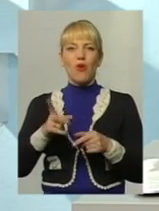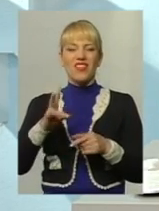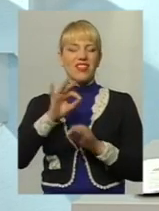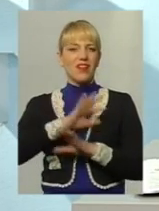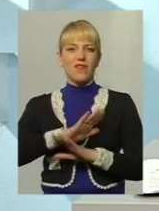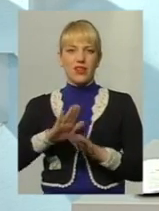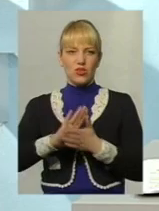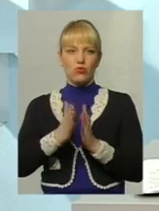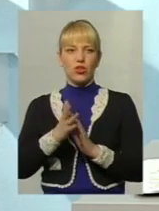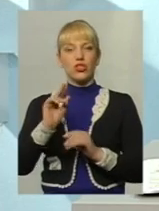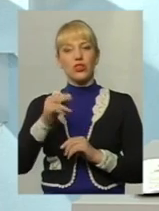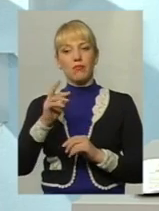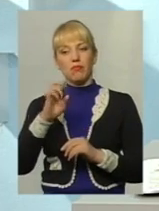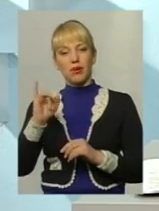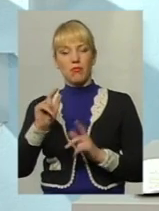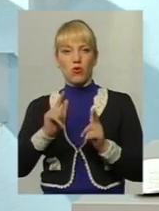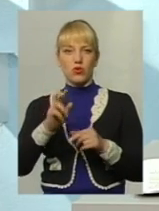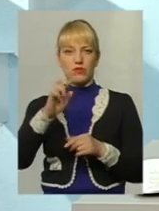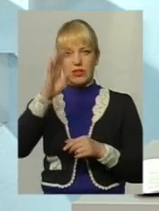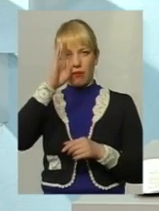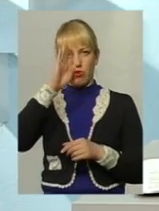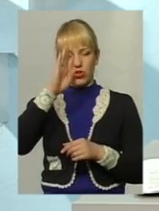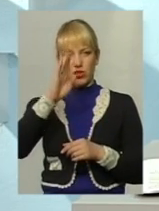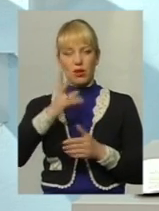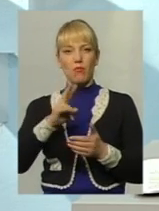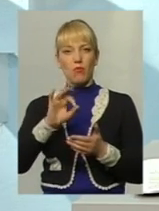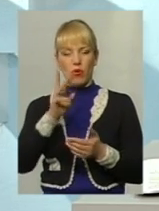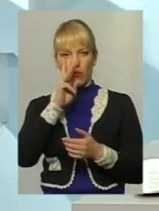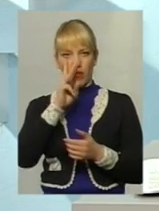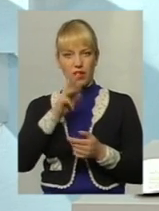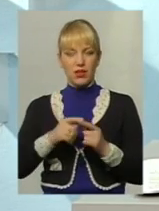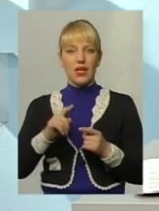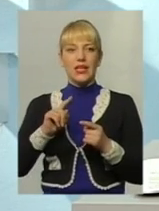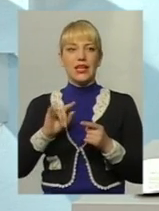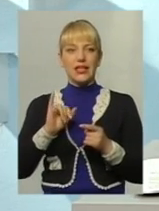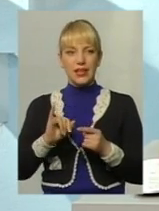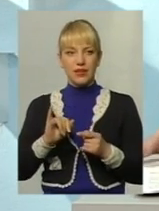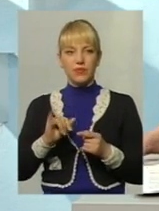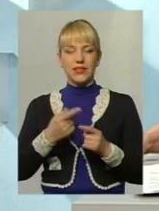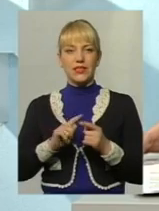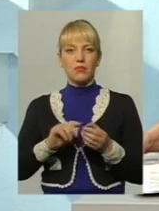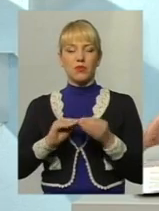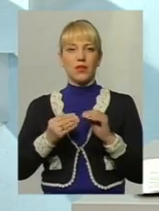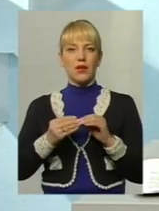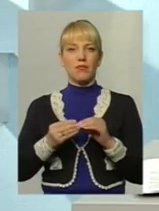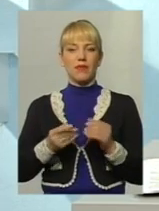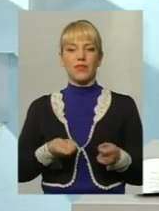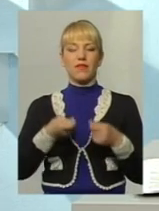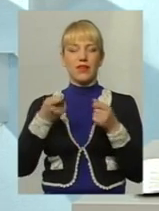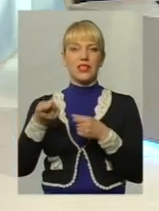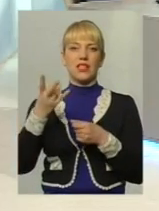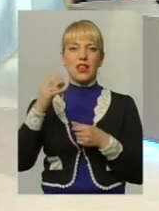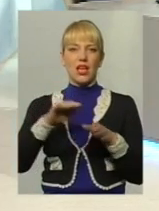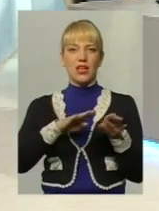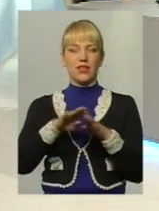ніж на яких би погоджувався по оплаті чоловік. І ця проблема винесена на рівень